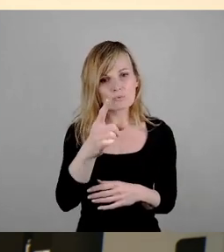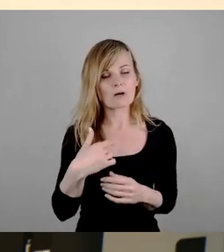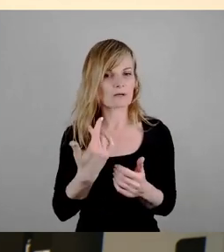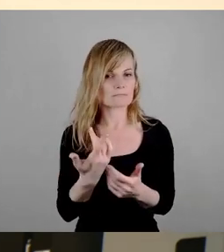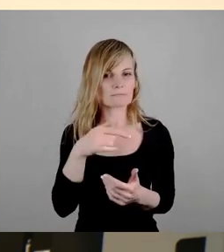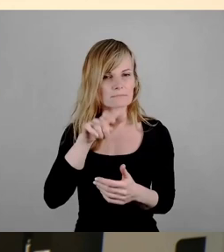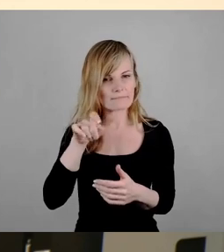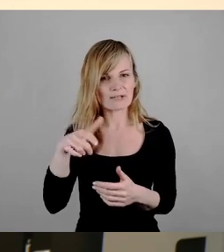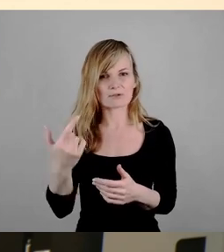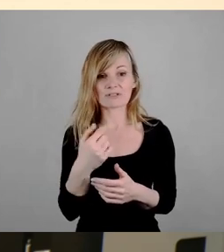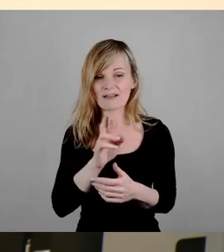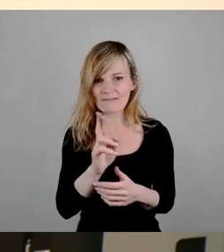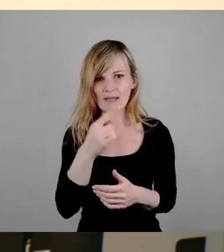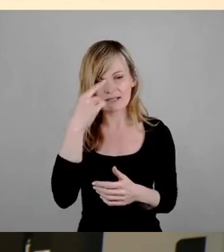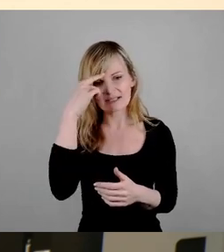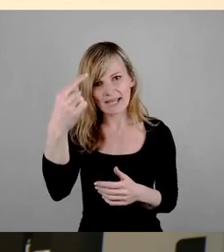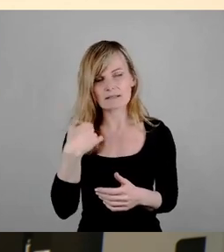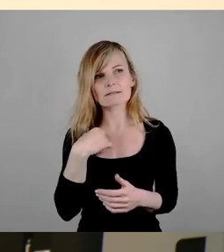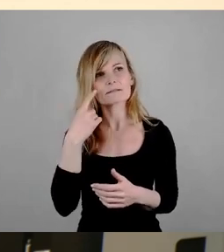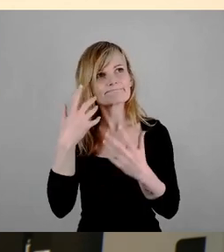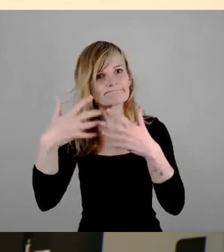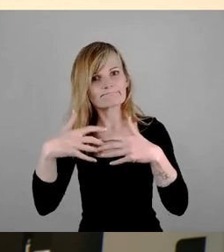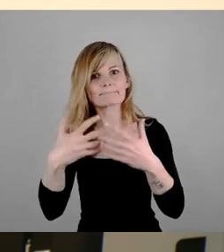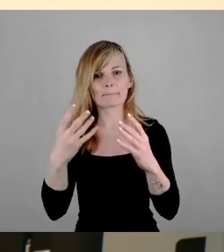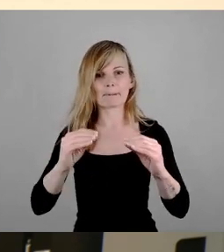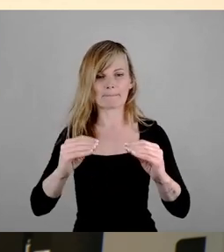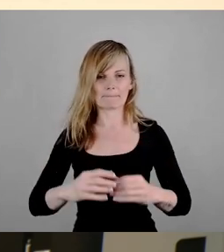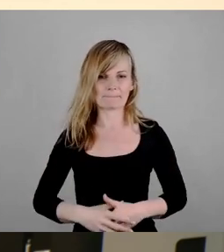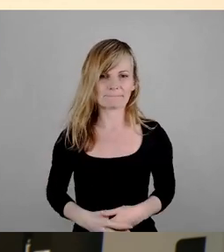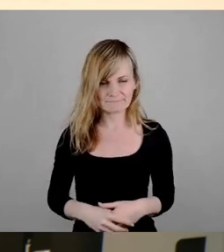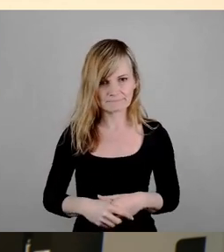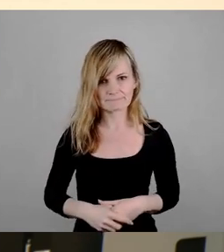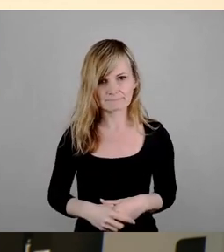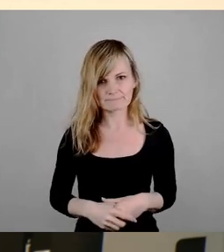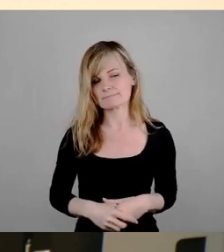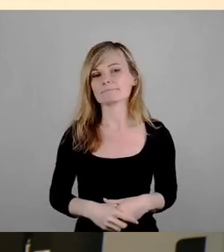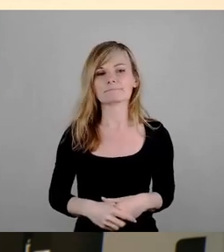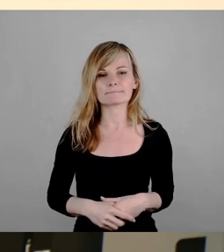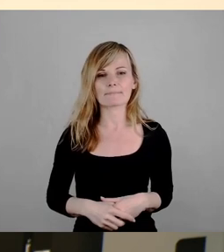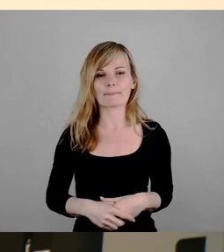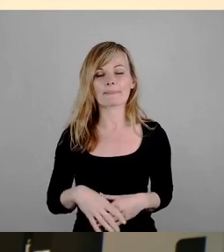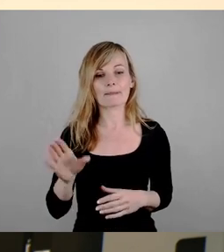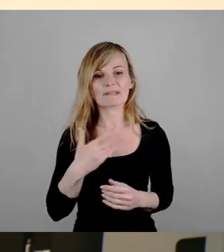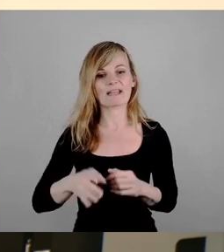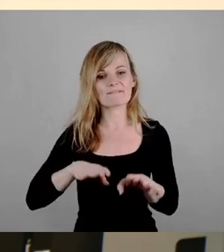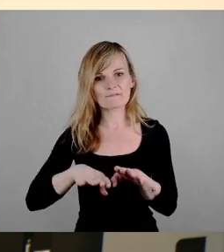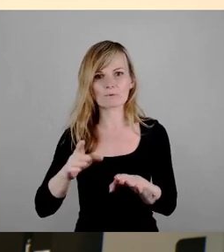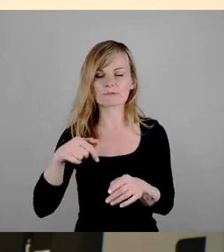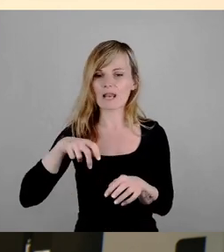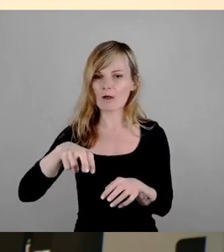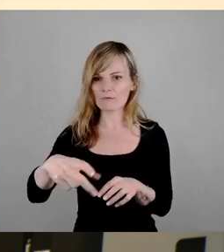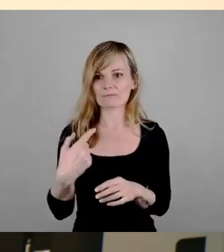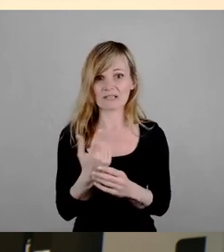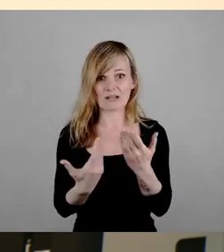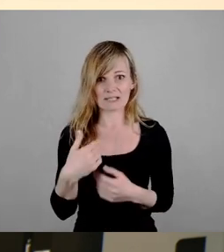irgendeiner Art und Weise denken können mit den Rädern, mit den Füßen, würde es die verschrecken. Ja, und